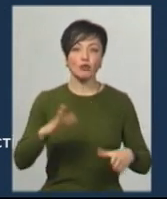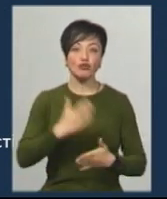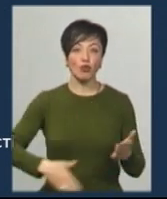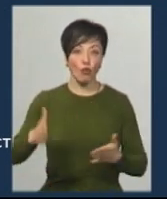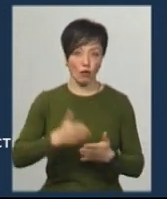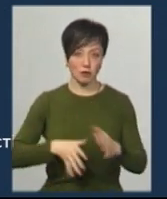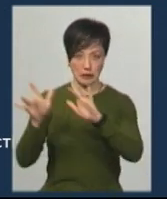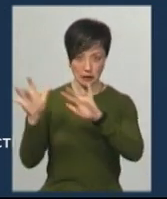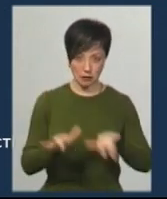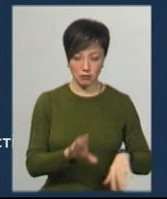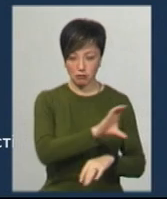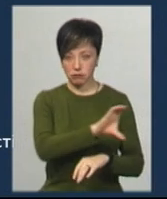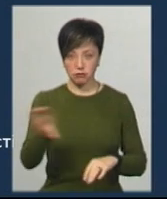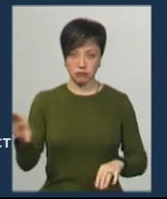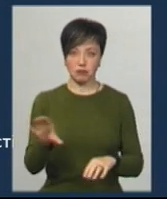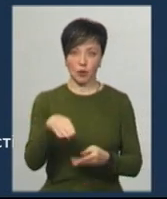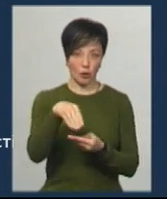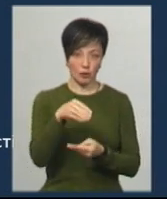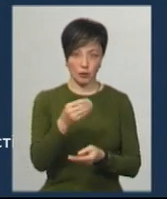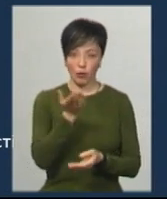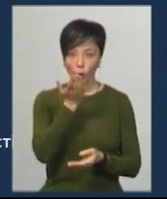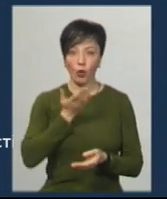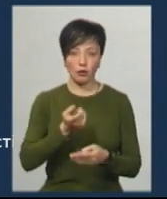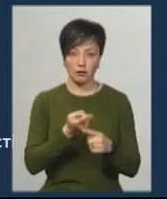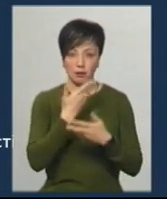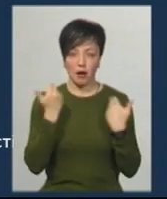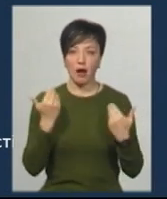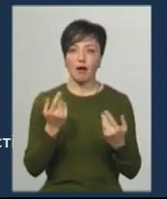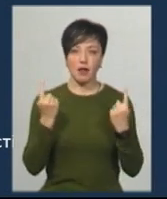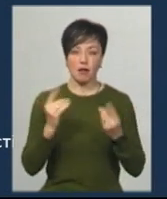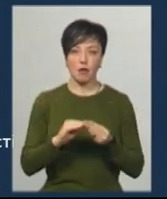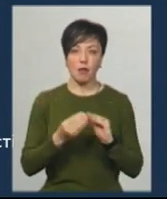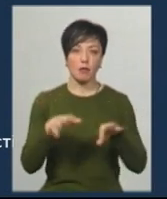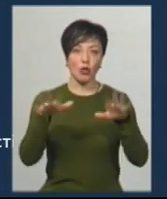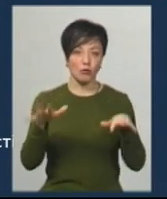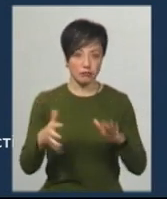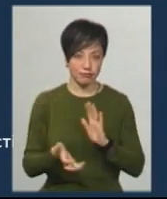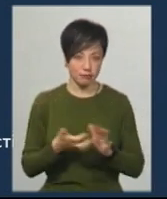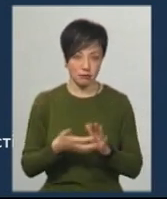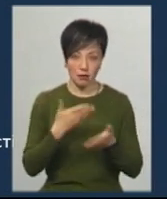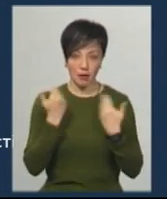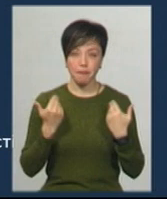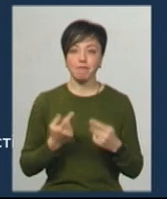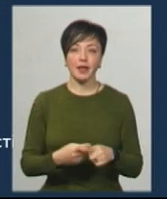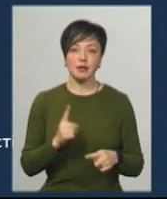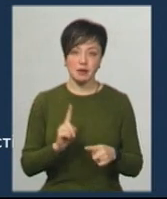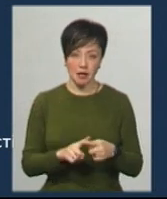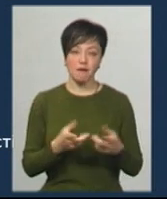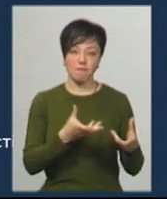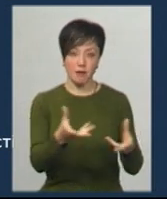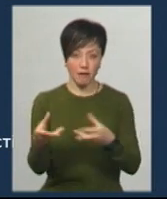снів, сніговий покрив був відсутній, маємо дуже великі проблеми з кількістю опадів. Звичайно, це не може не